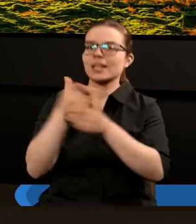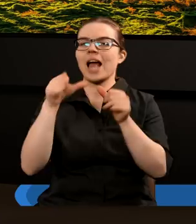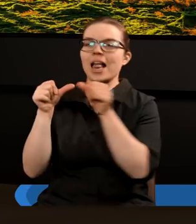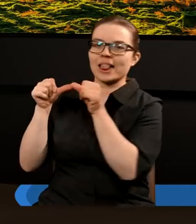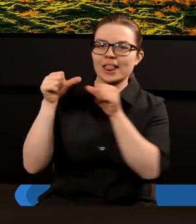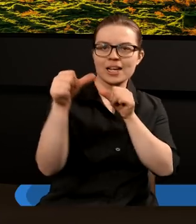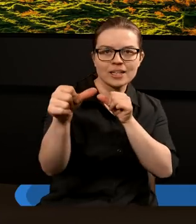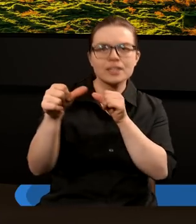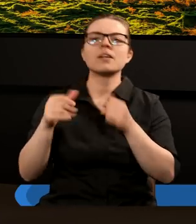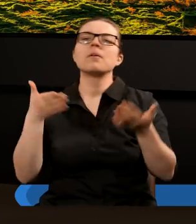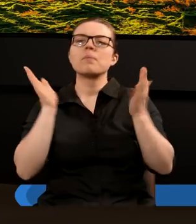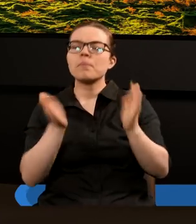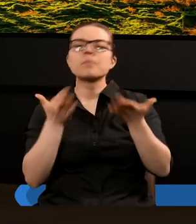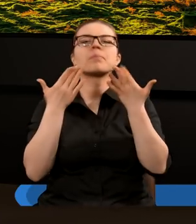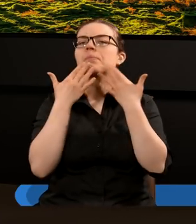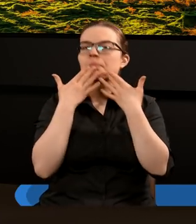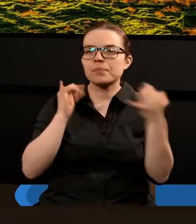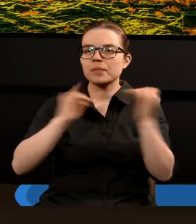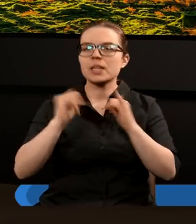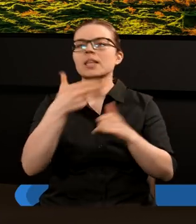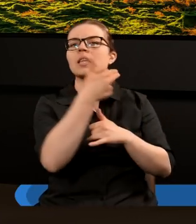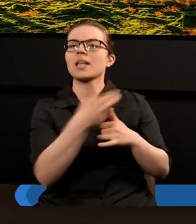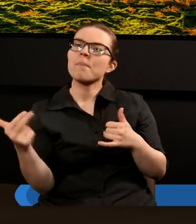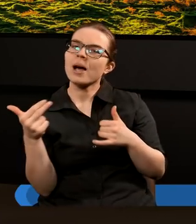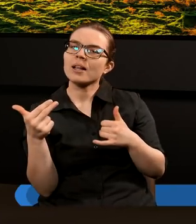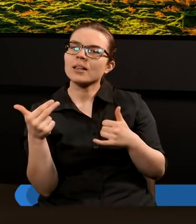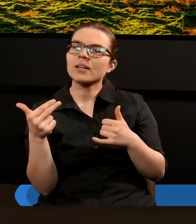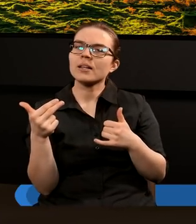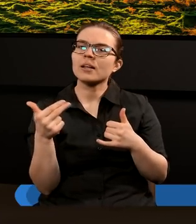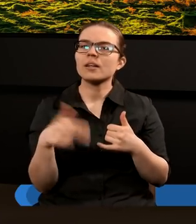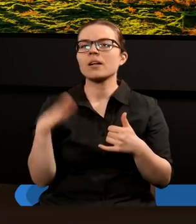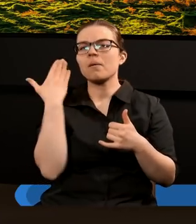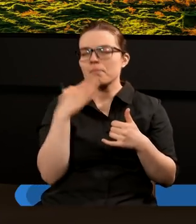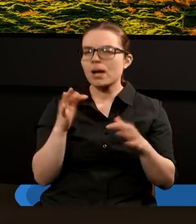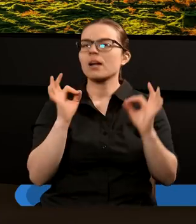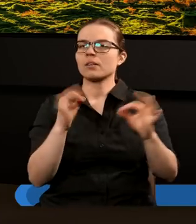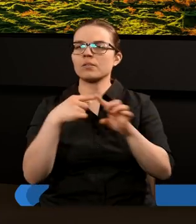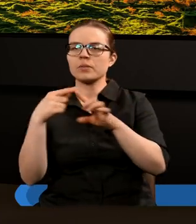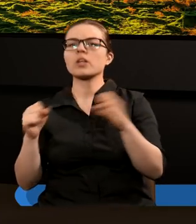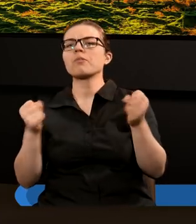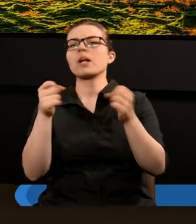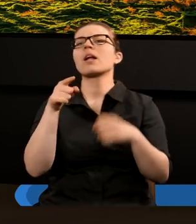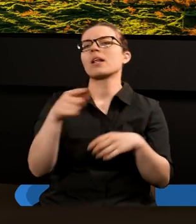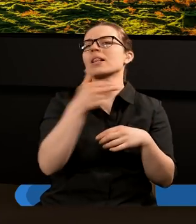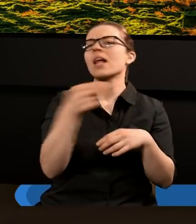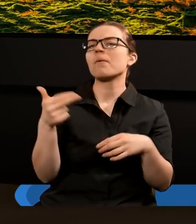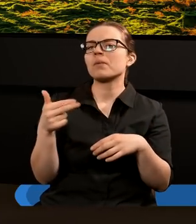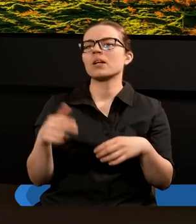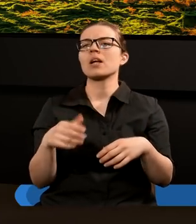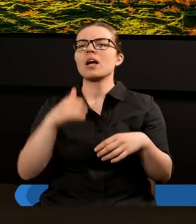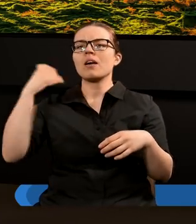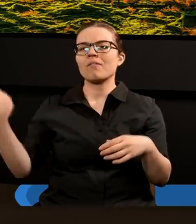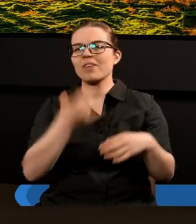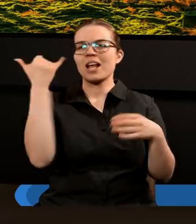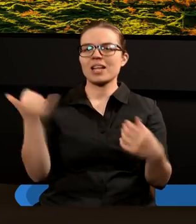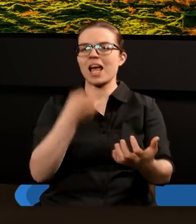tydzień, gdzie wierzę, że będziemy omawiali temat o dużo bardziej pozytywnym wydźwięku, mianowicie temat Wiecznej